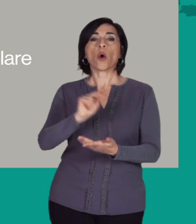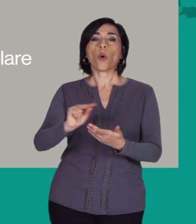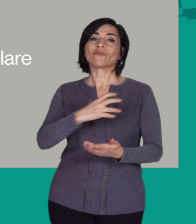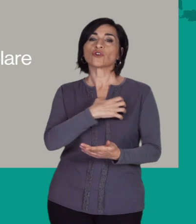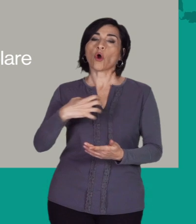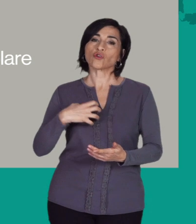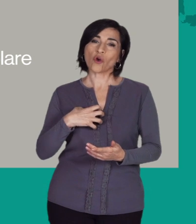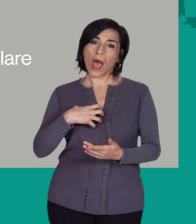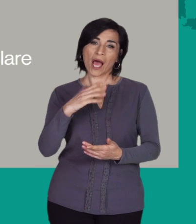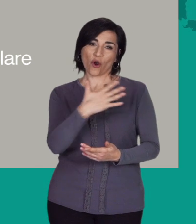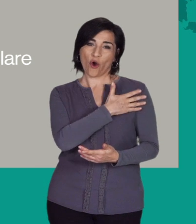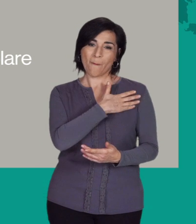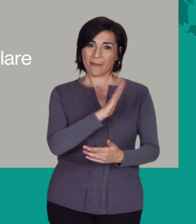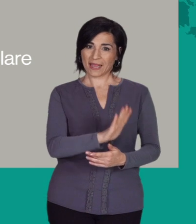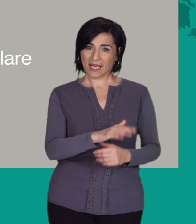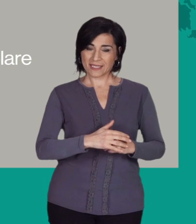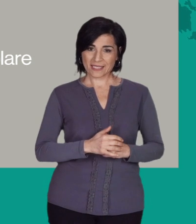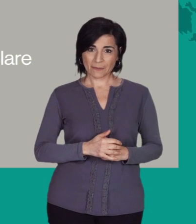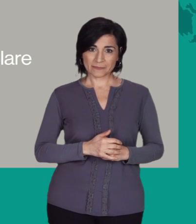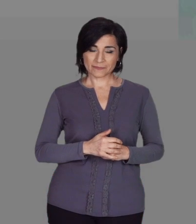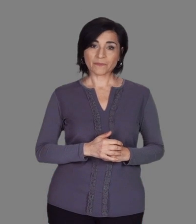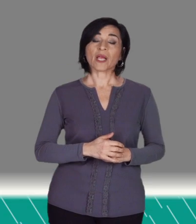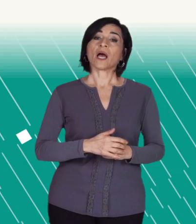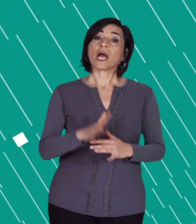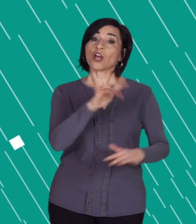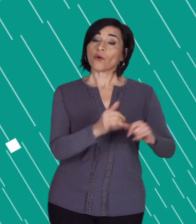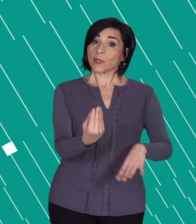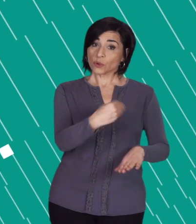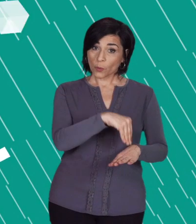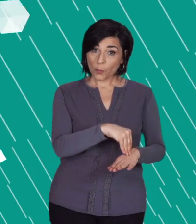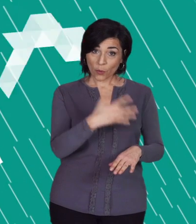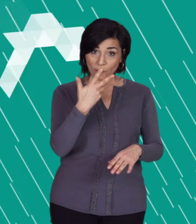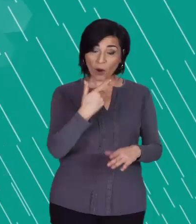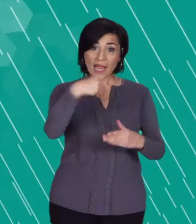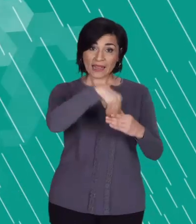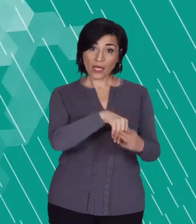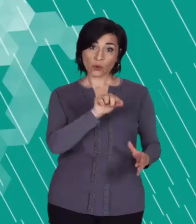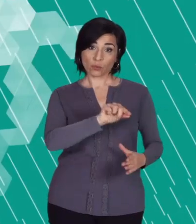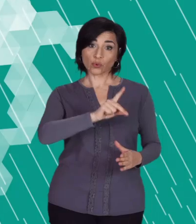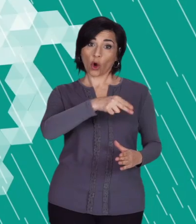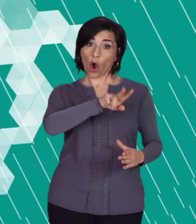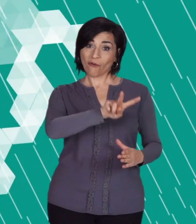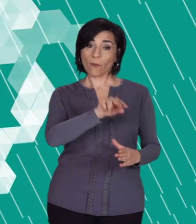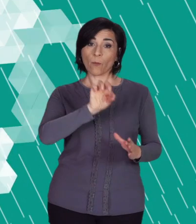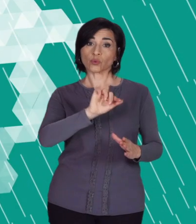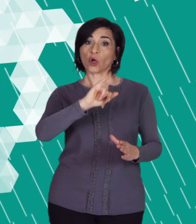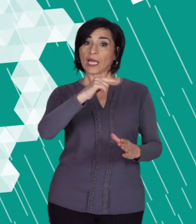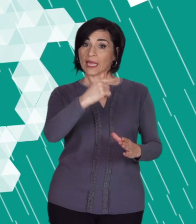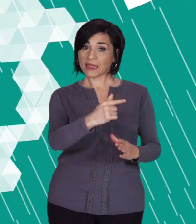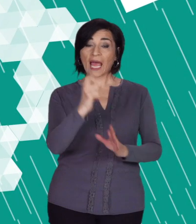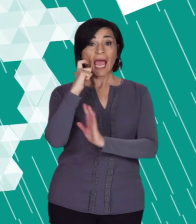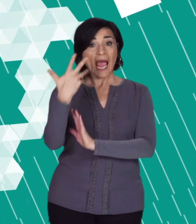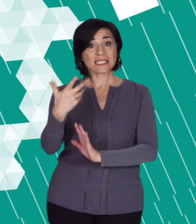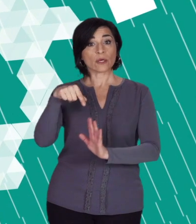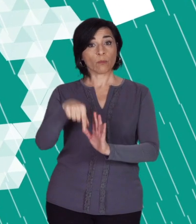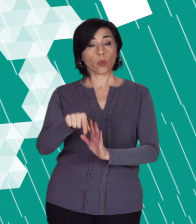consolare di riferimento per ottenere un duplicato. Per maggiori informazioni, interno.gov.it,